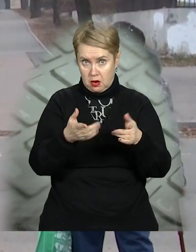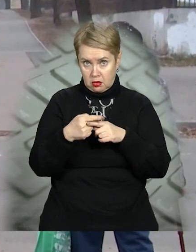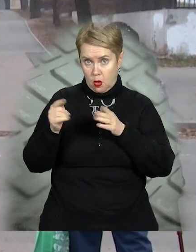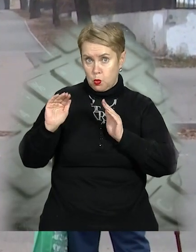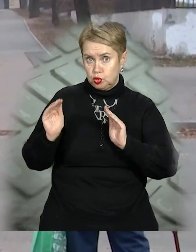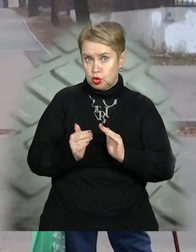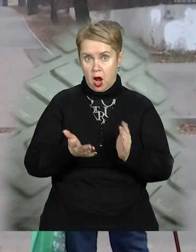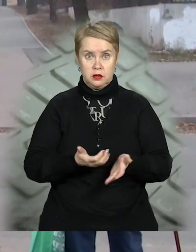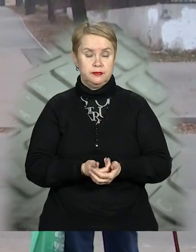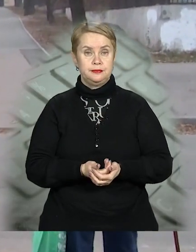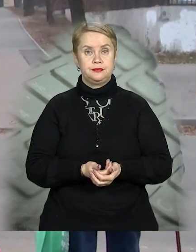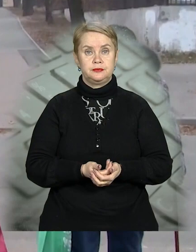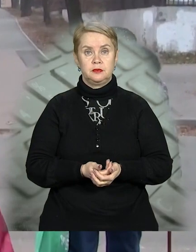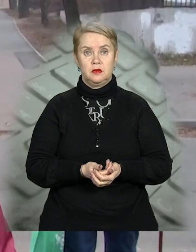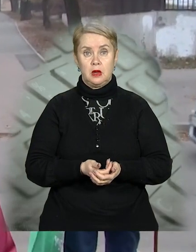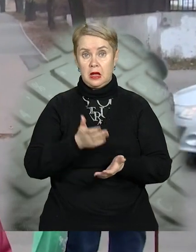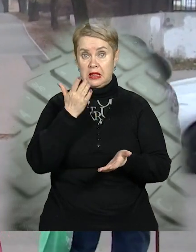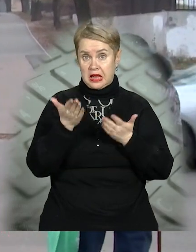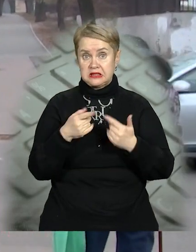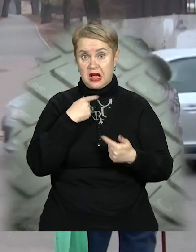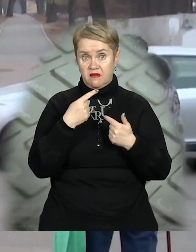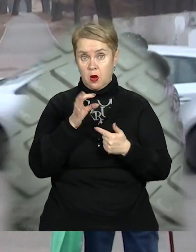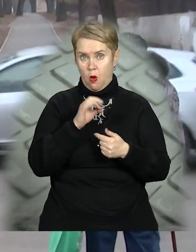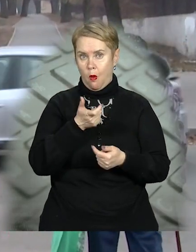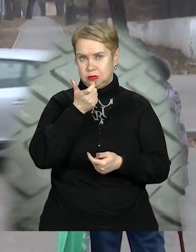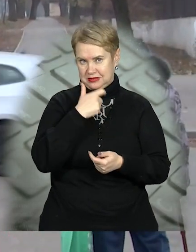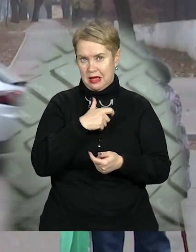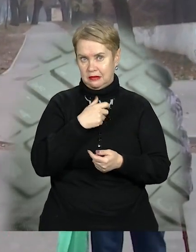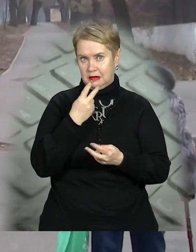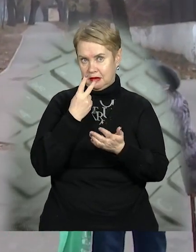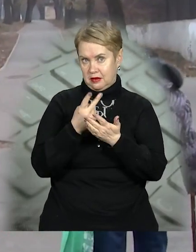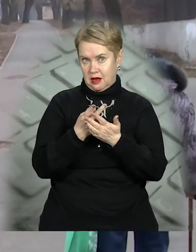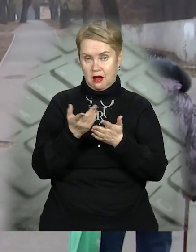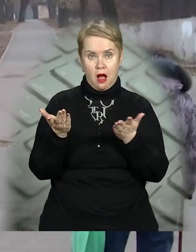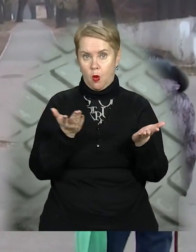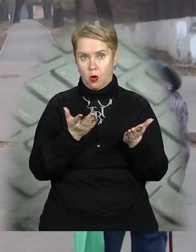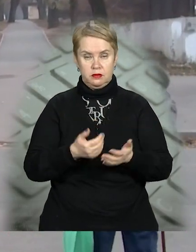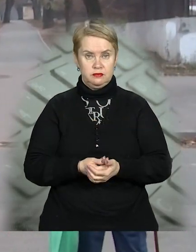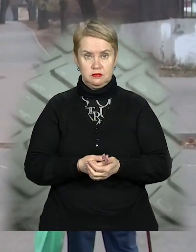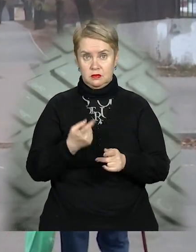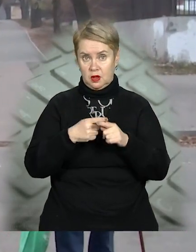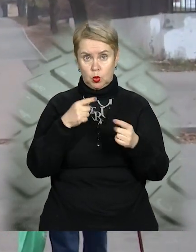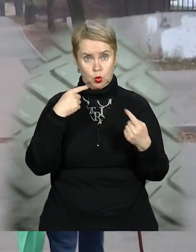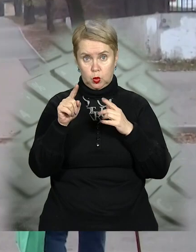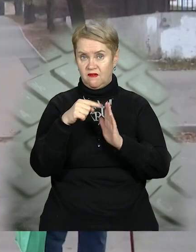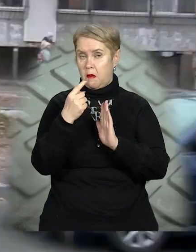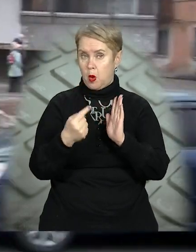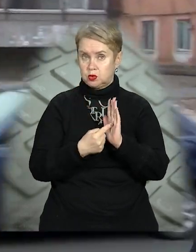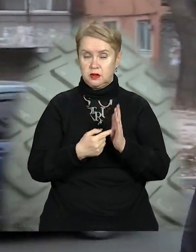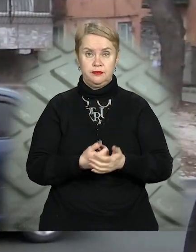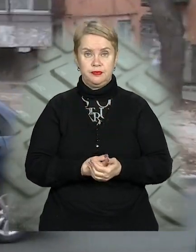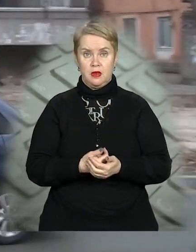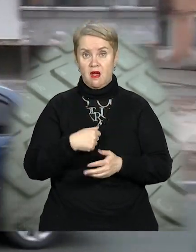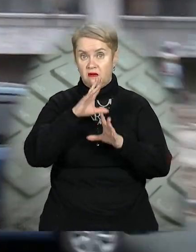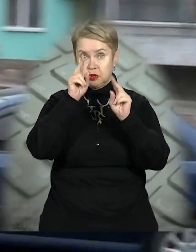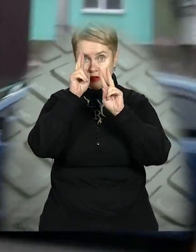не мешає. Якщо говорити об естетіці, то це інші питання. Я